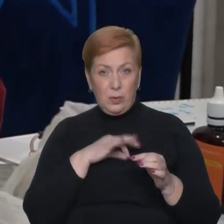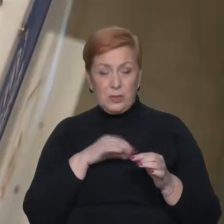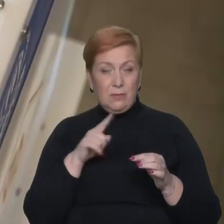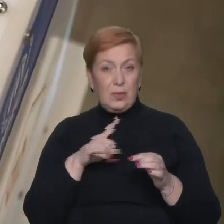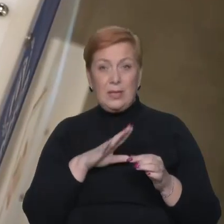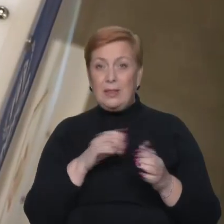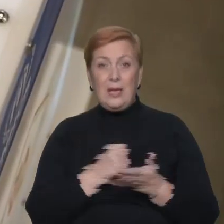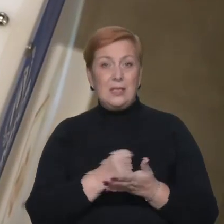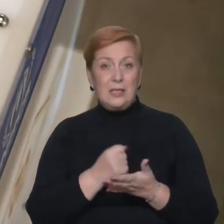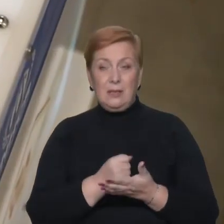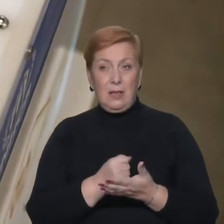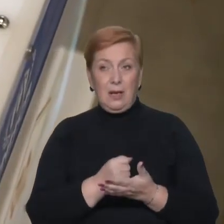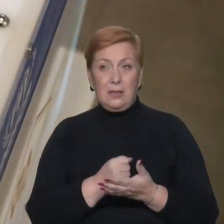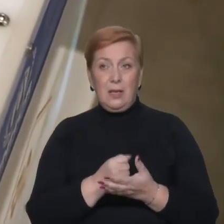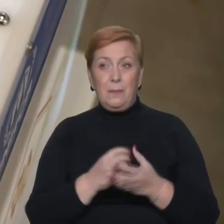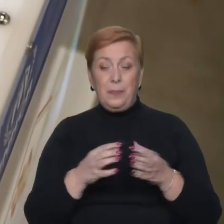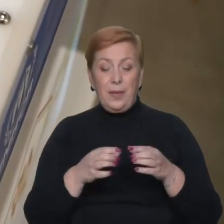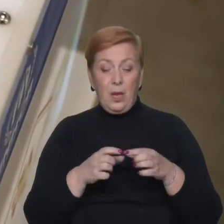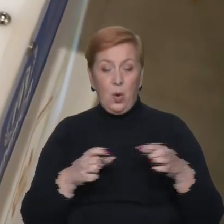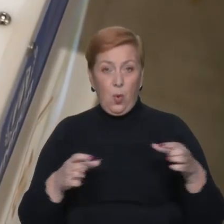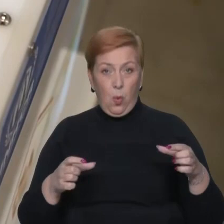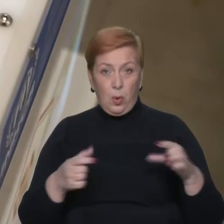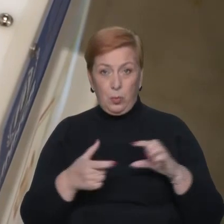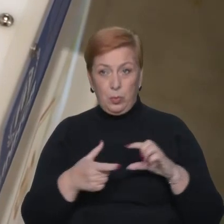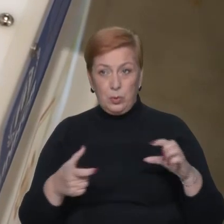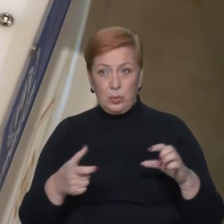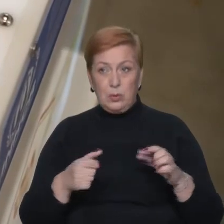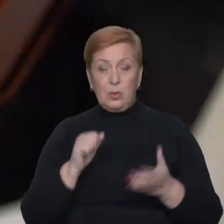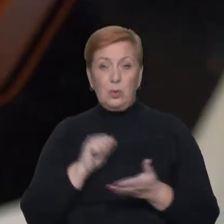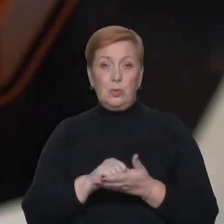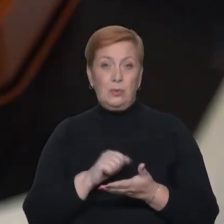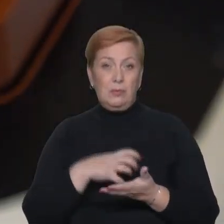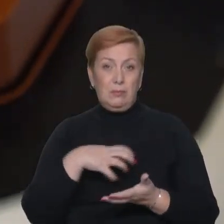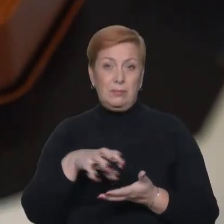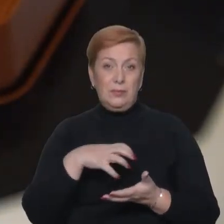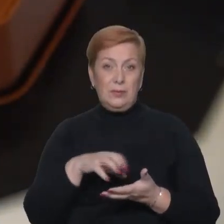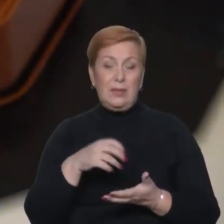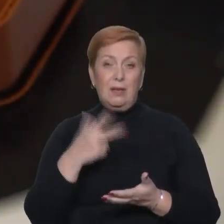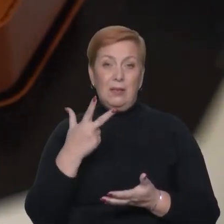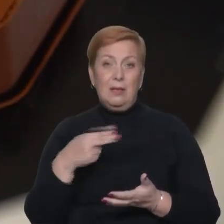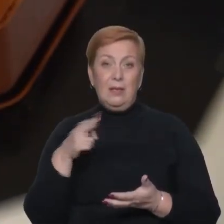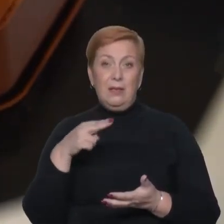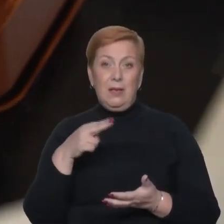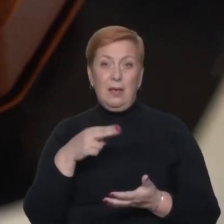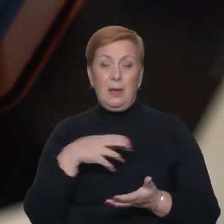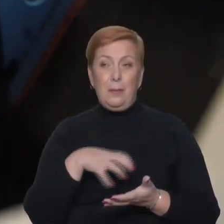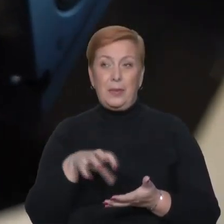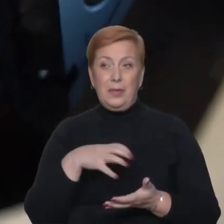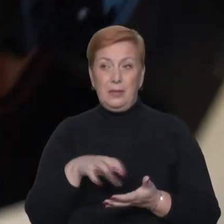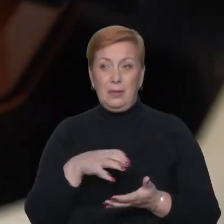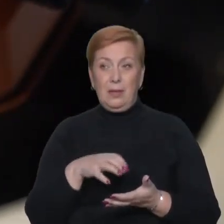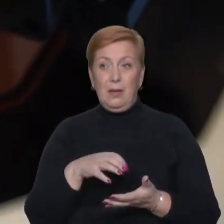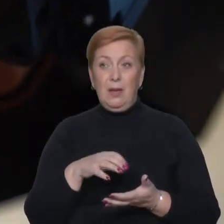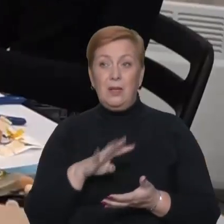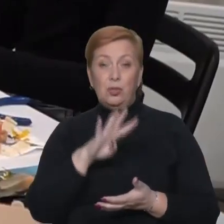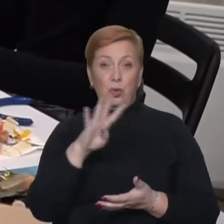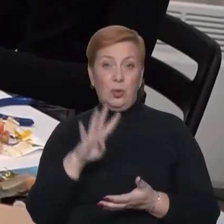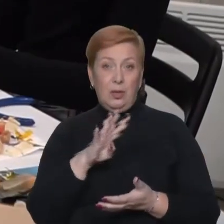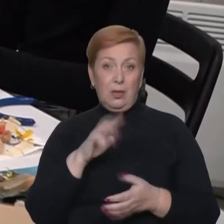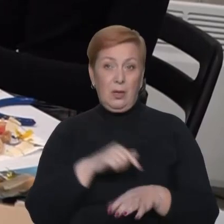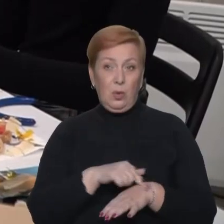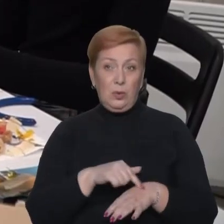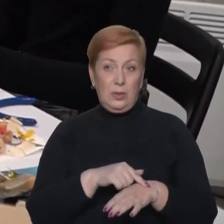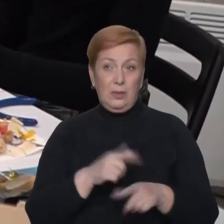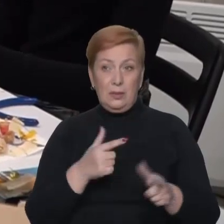нестандартні. Корпус до зарядного пристрою добу друкують на 3D-принтері. Павербанк волонтери збирають за 4 години. За